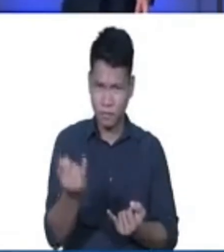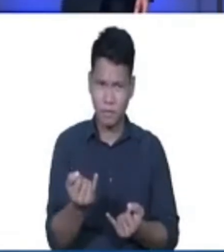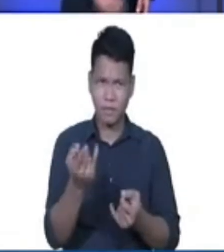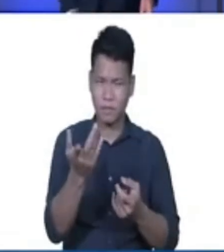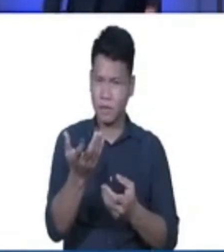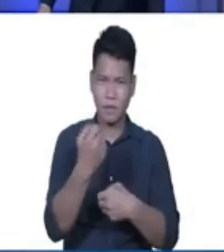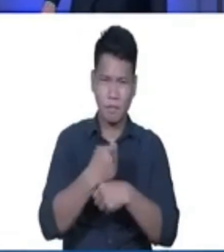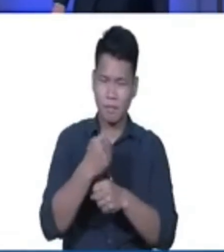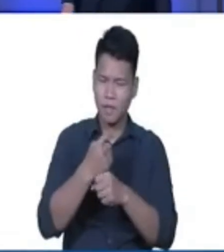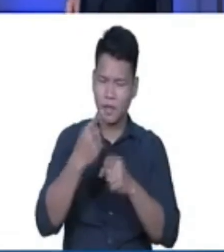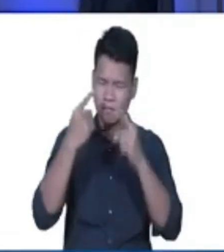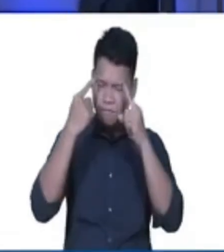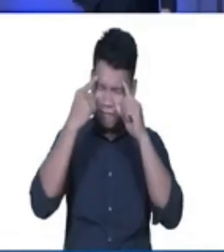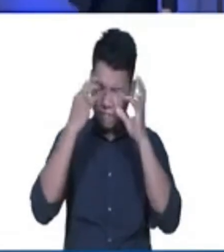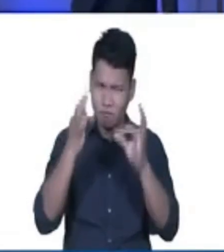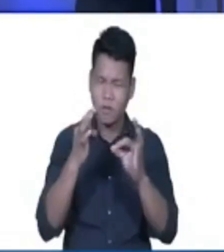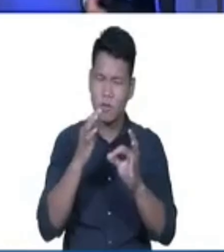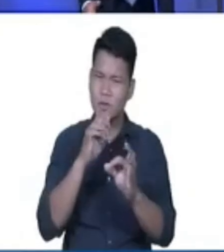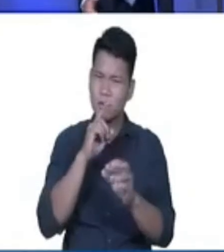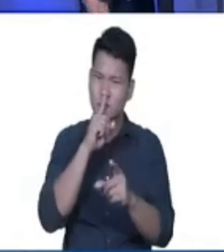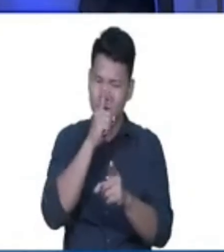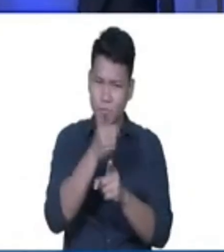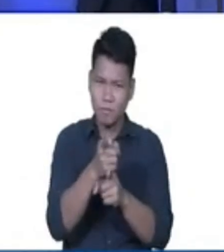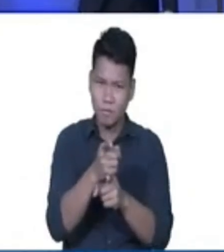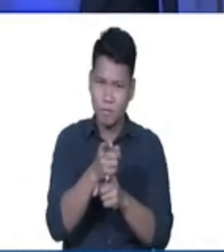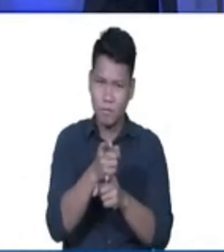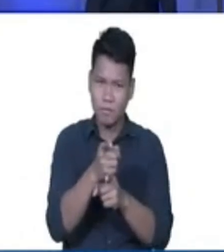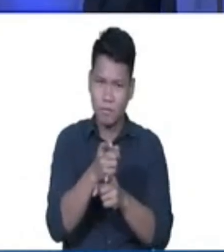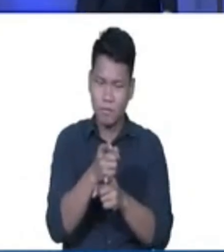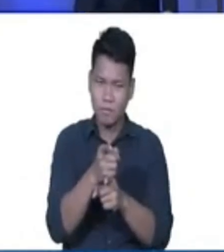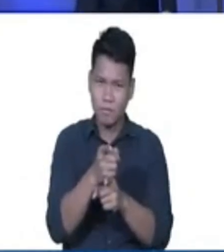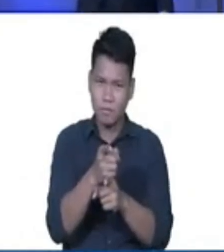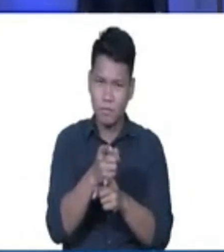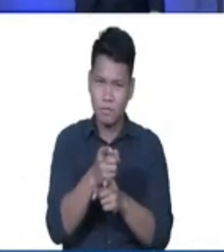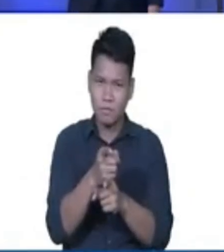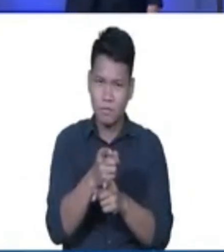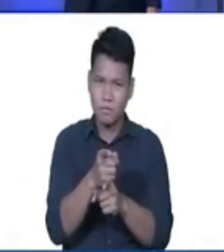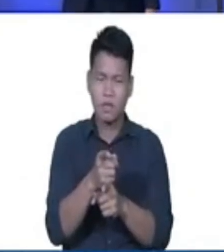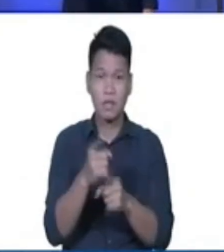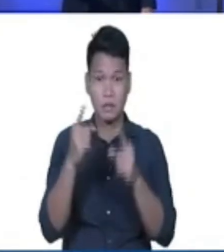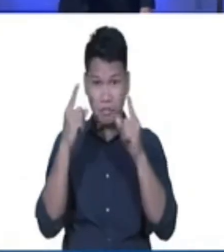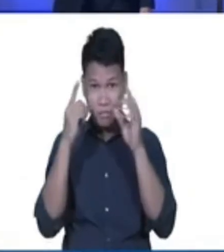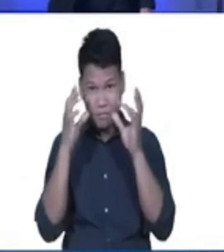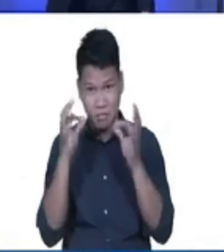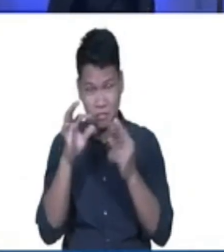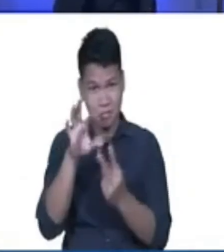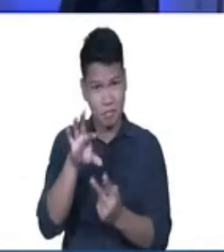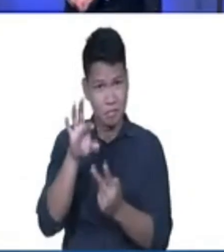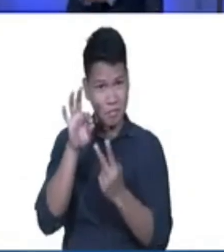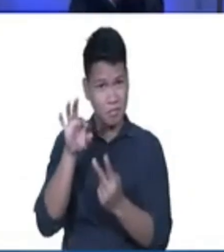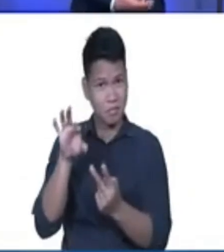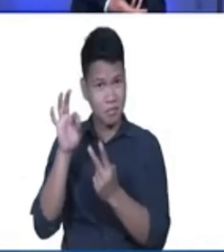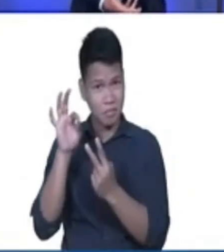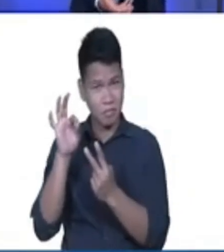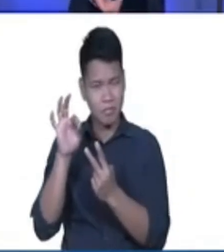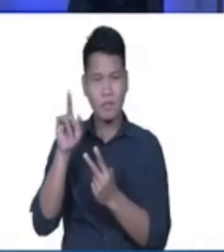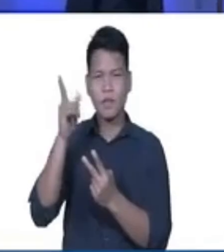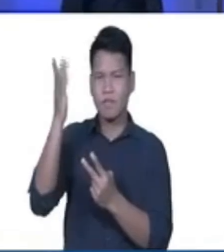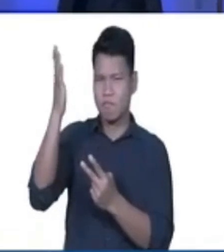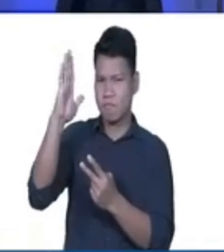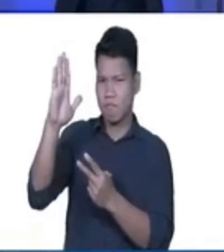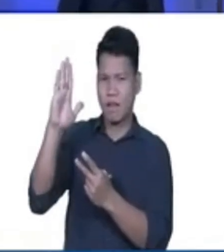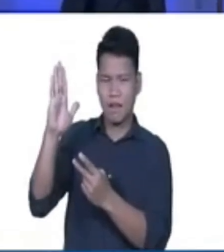tamang pagpili pagpili na ating pipiliin ang ating Diyos